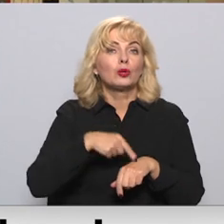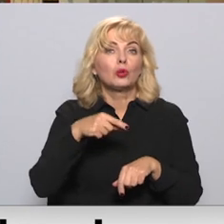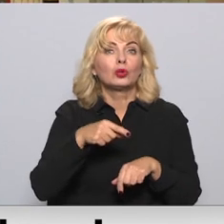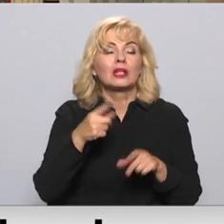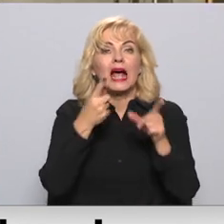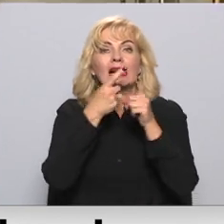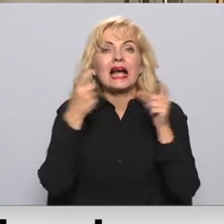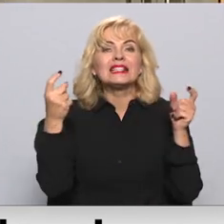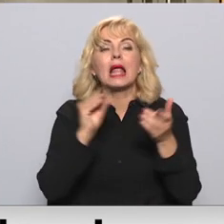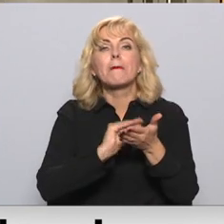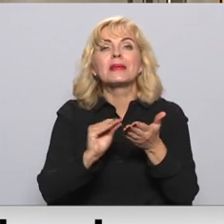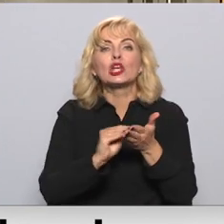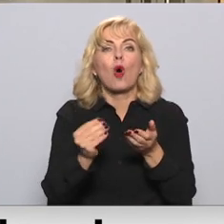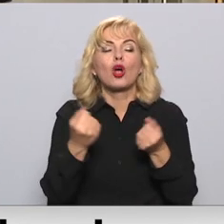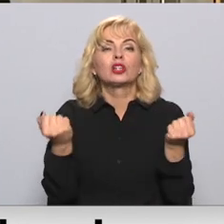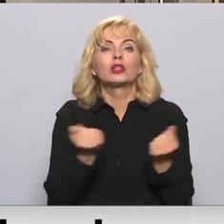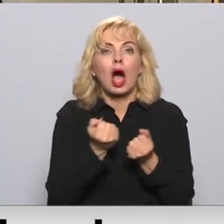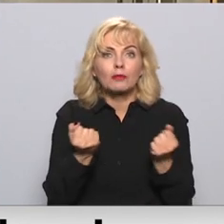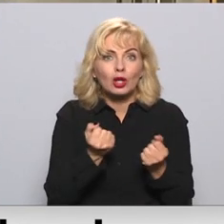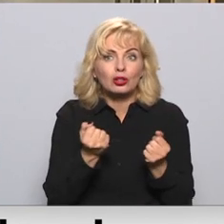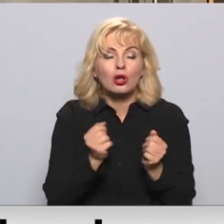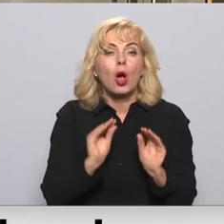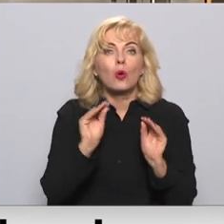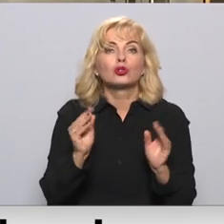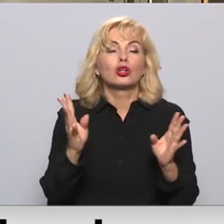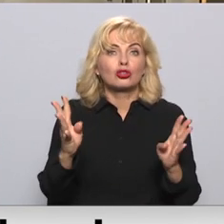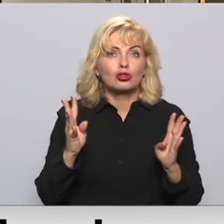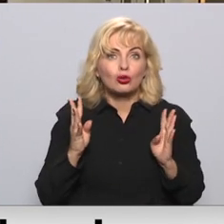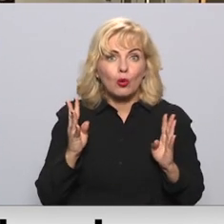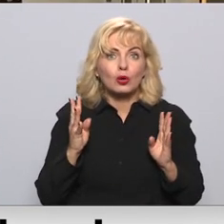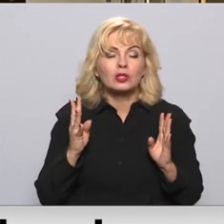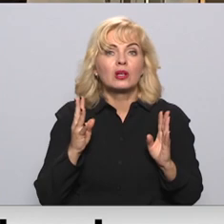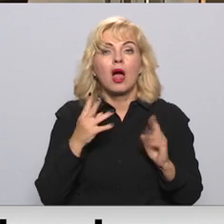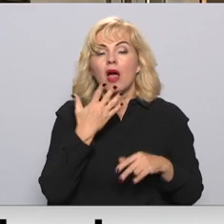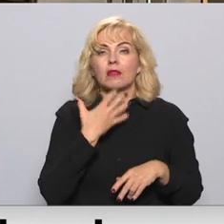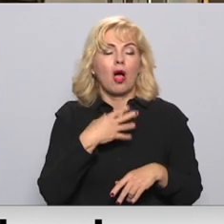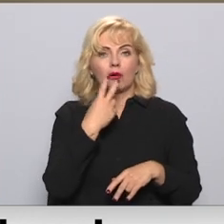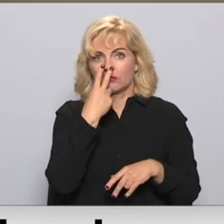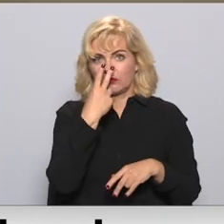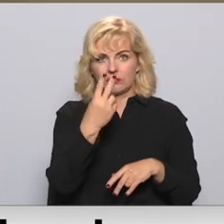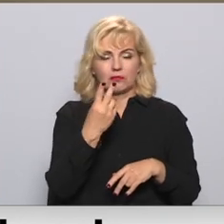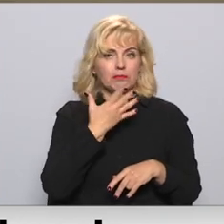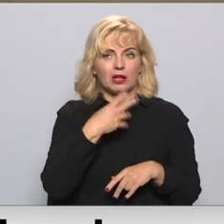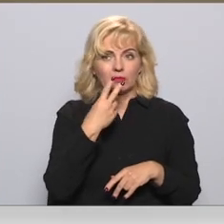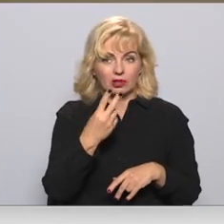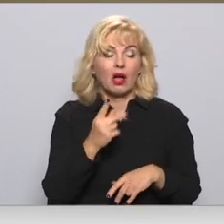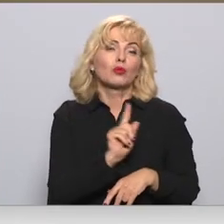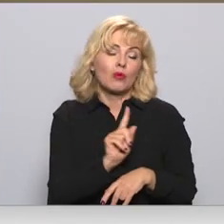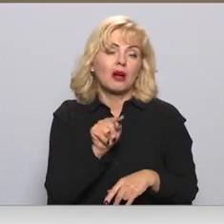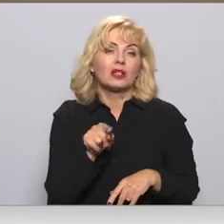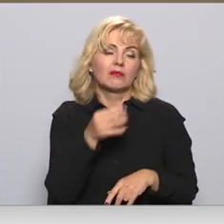izziņa biroja darbnietas un arī uz uzslieto žogu, kas šķir plūsmas, nesot patīkami skatīties. Ir kā ir,